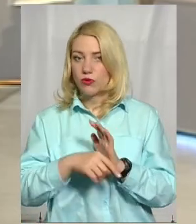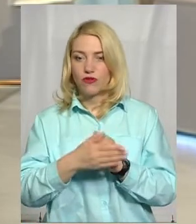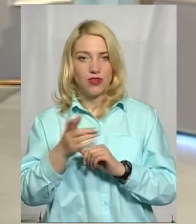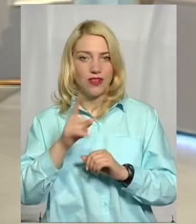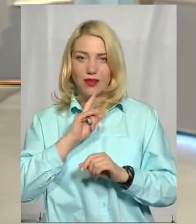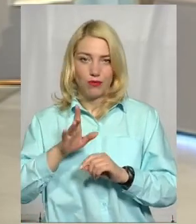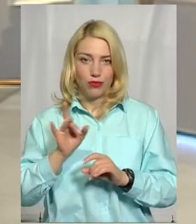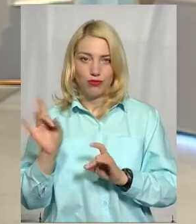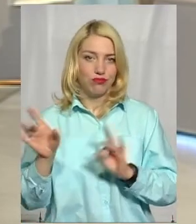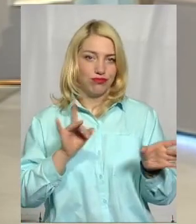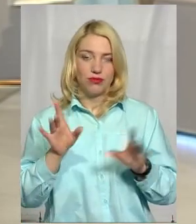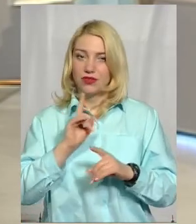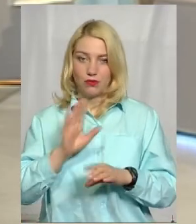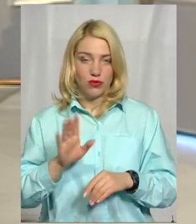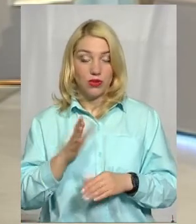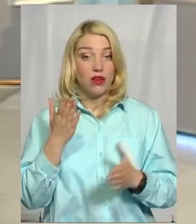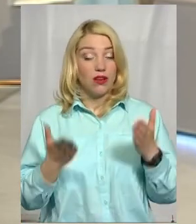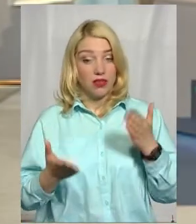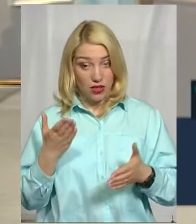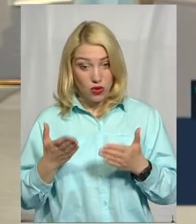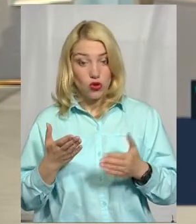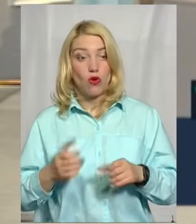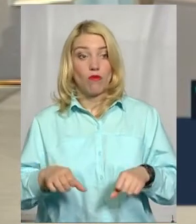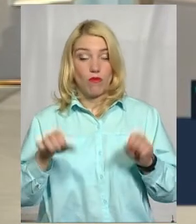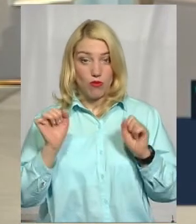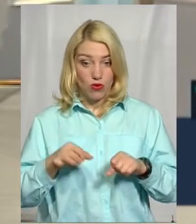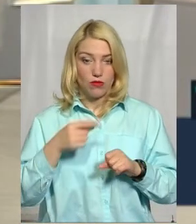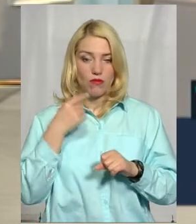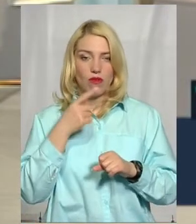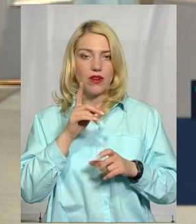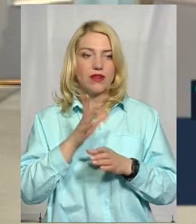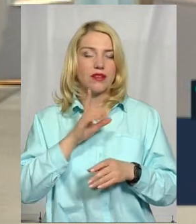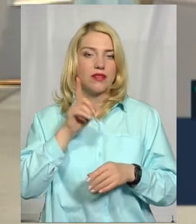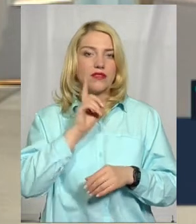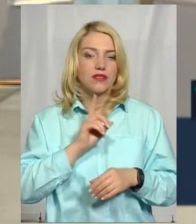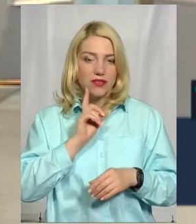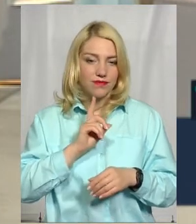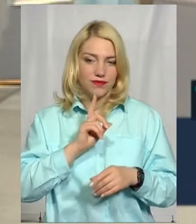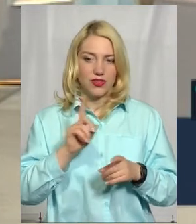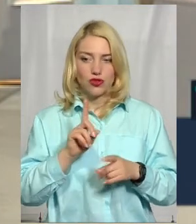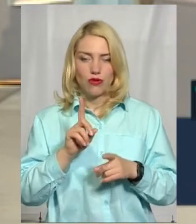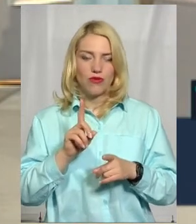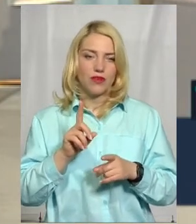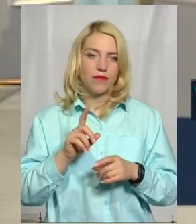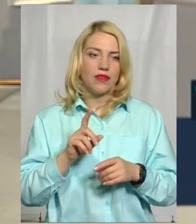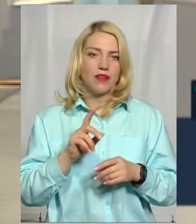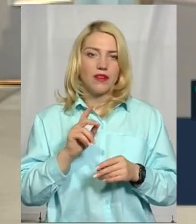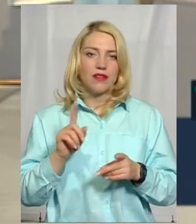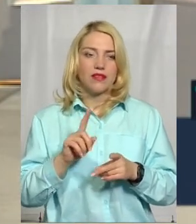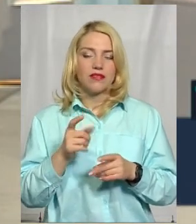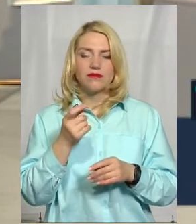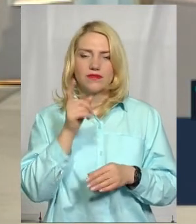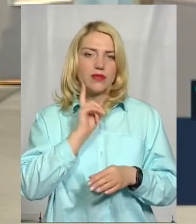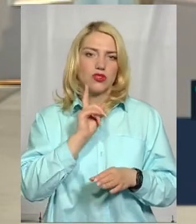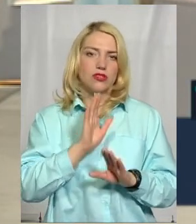будуть розкидуватися кадрами. Тобто, якщо мова може йти про якусь кадрову оптимізацію, то я впевнений, що це в межах